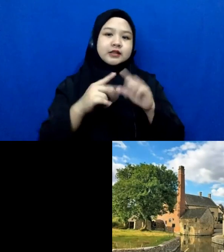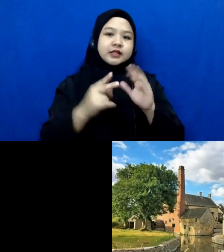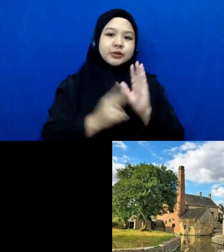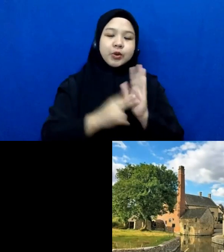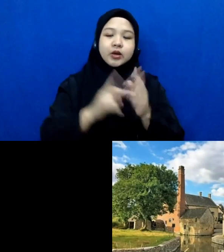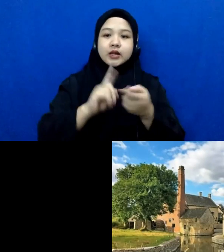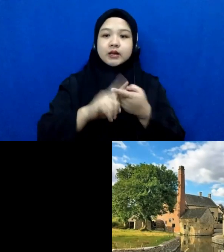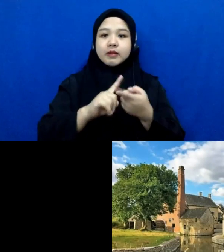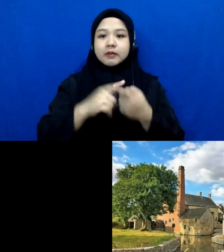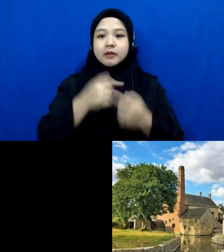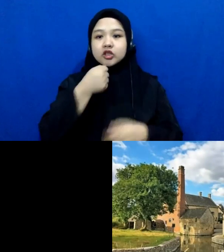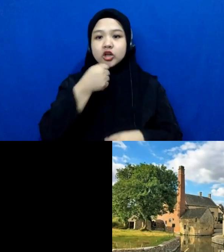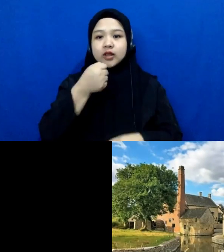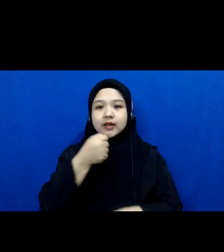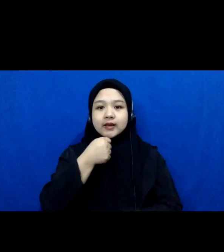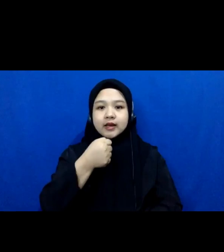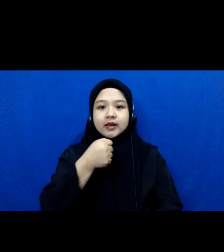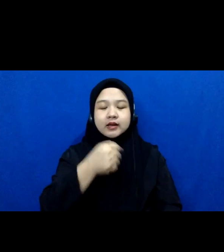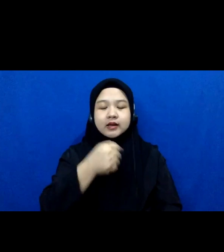solider